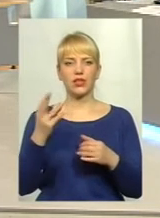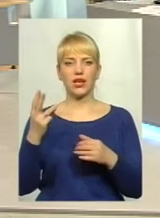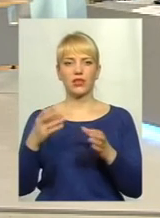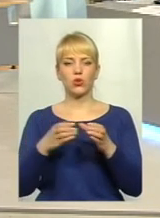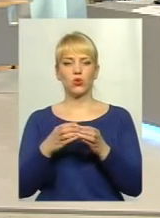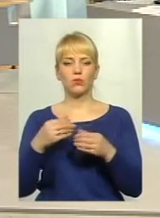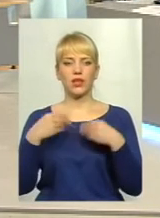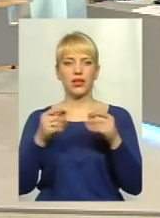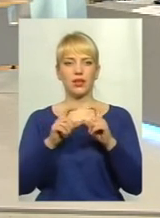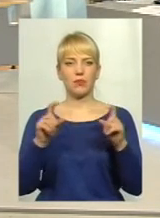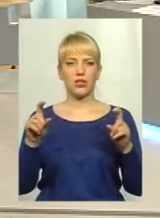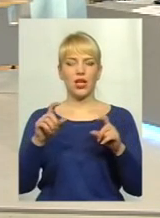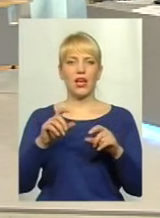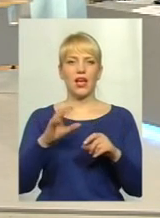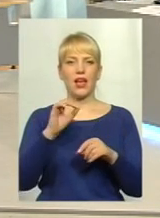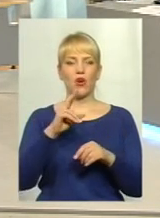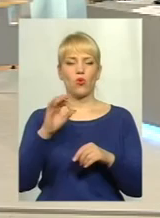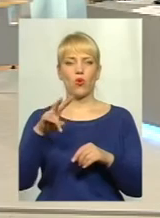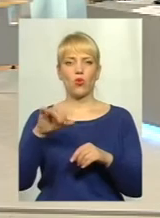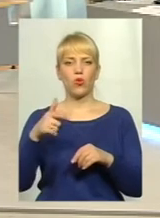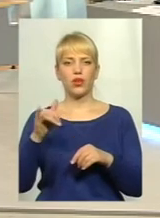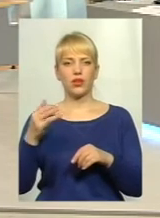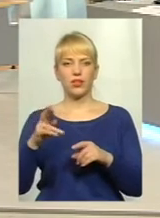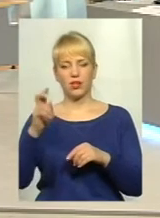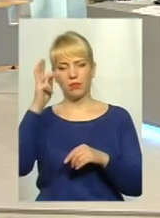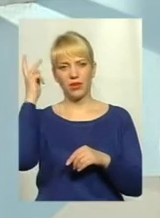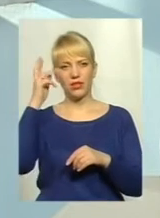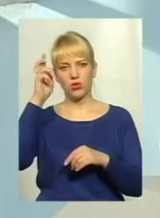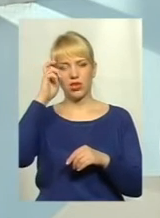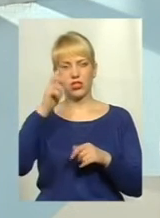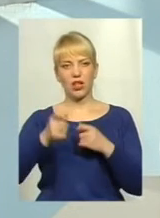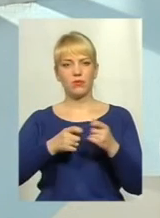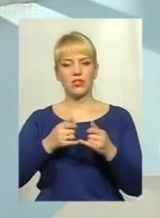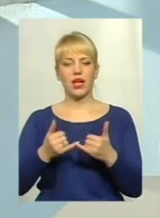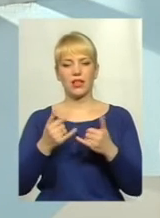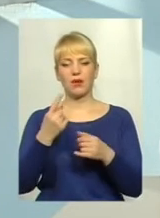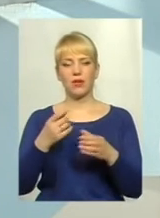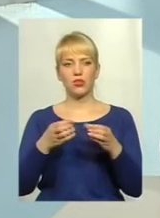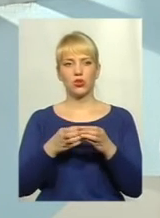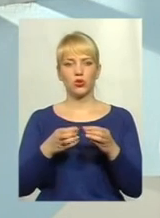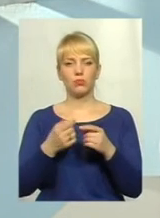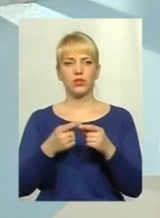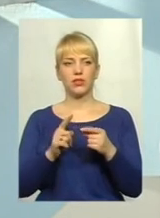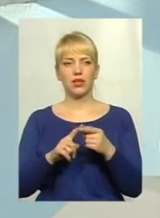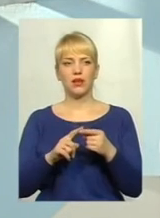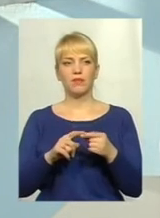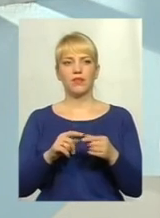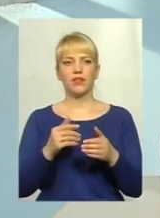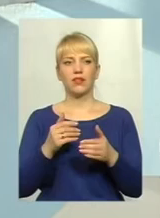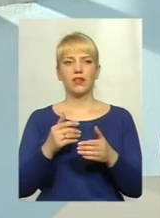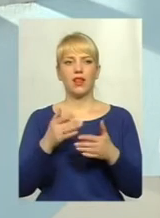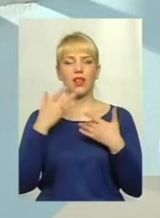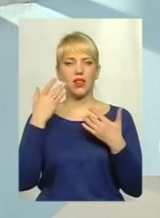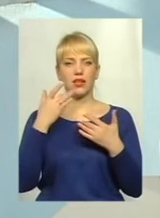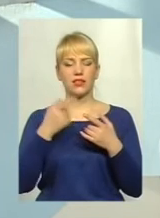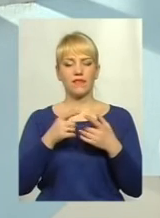екології та природних ресурсів Хмельницької обласної державної адміністрації. Для першої групи це підприємство порядку цементного заводу, це дуже велике